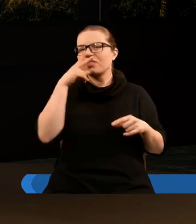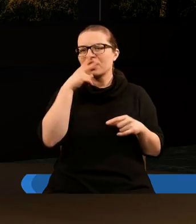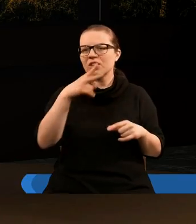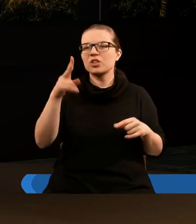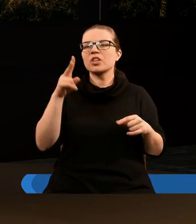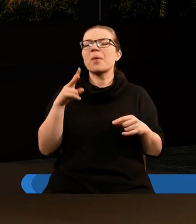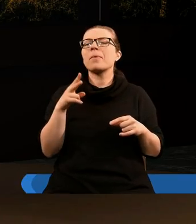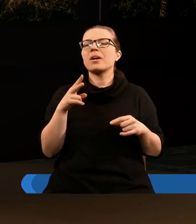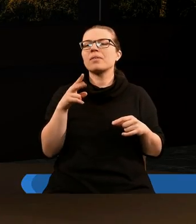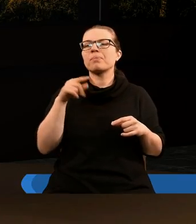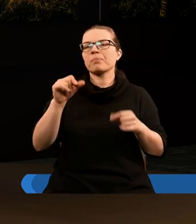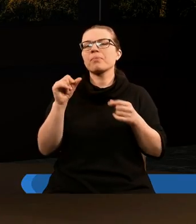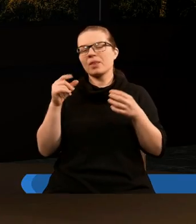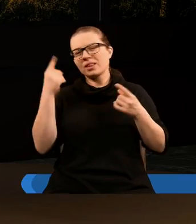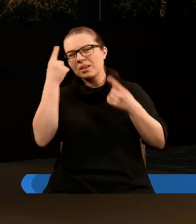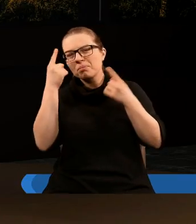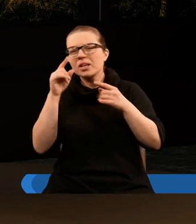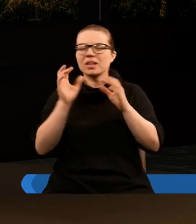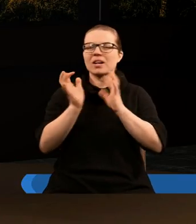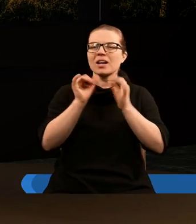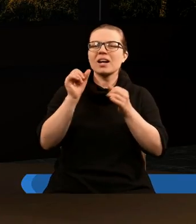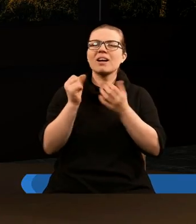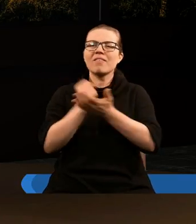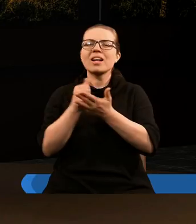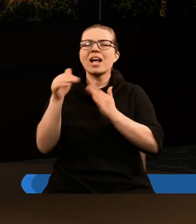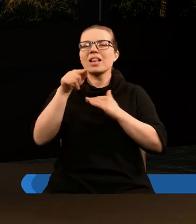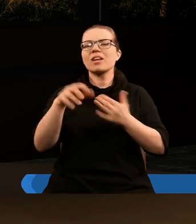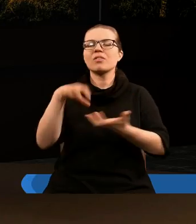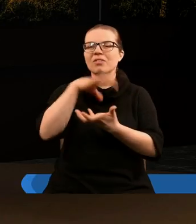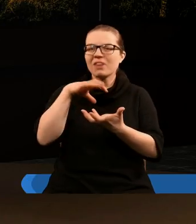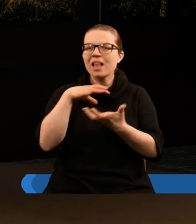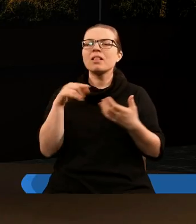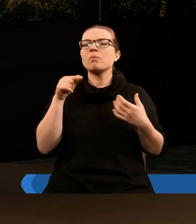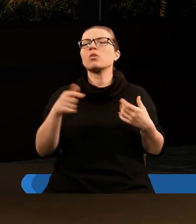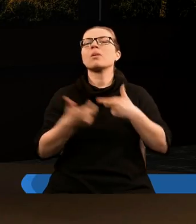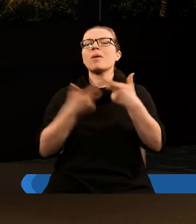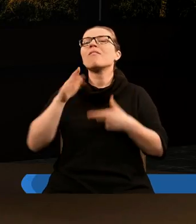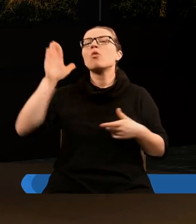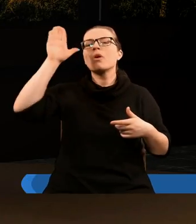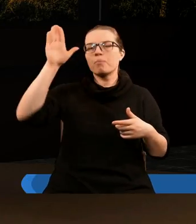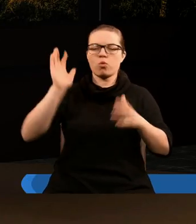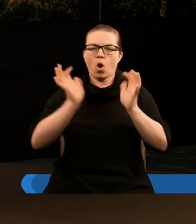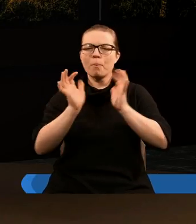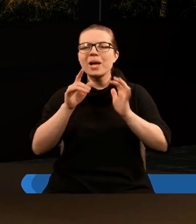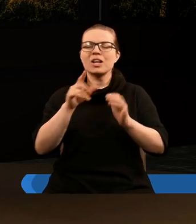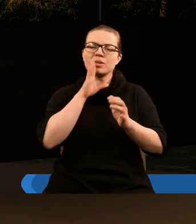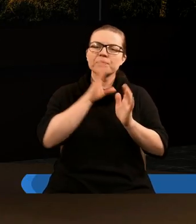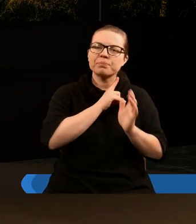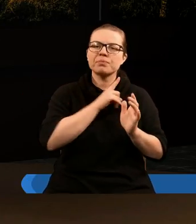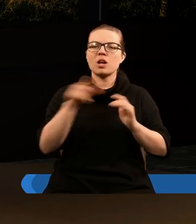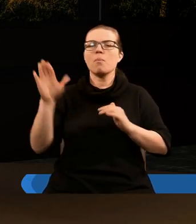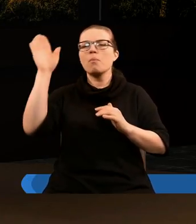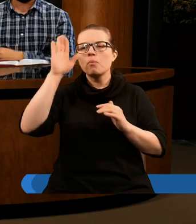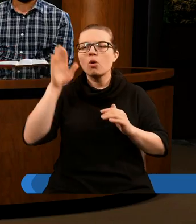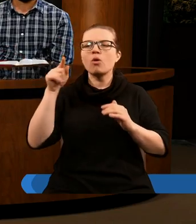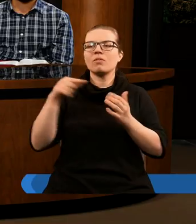że kontrola, kontrolę nad tym, co się dzieje na świecie sprawuje Bóg. I to, że Pan